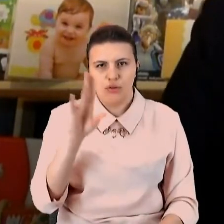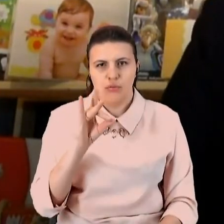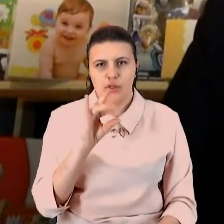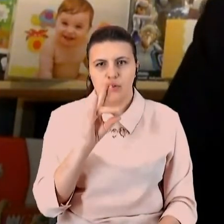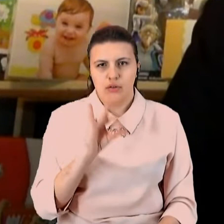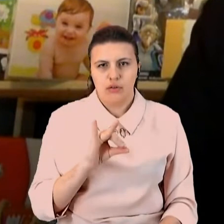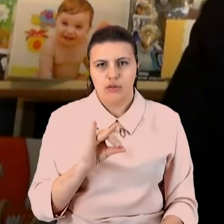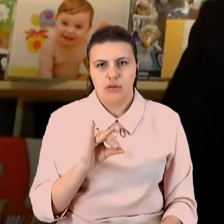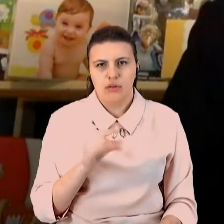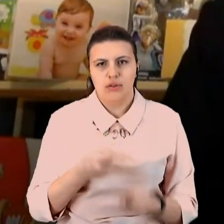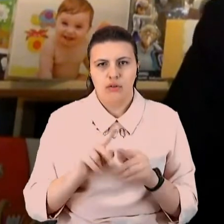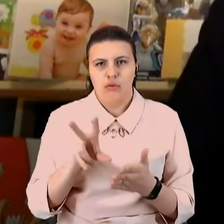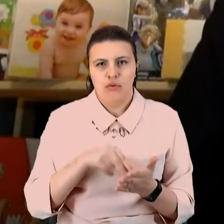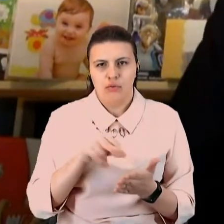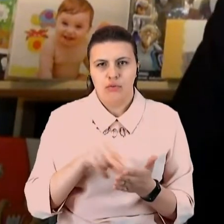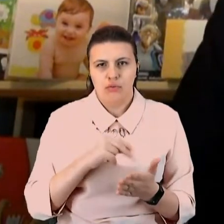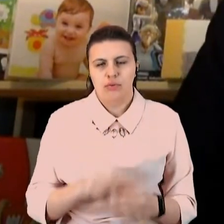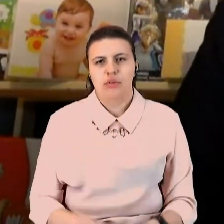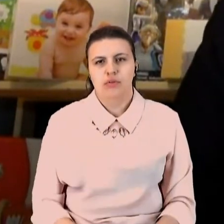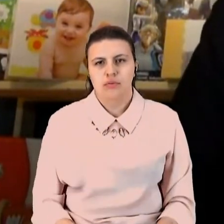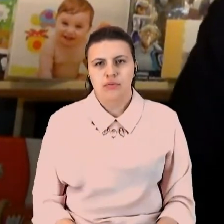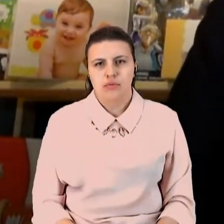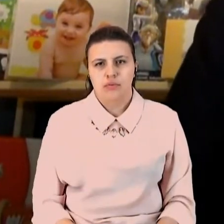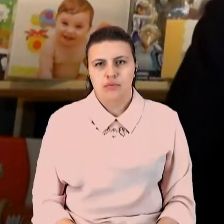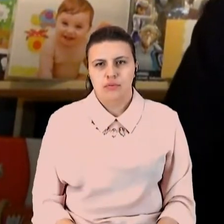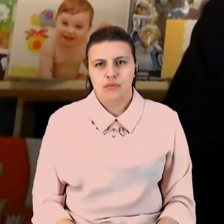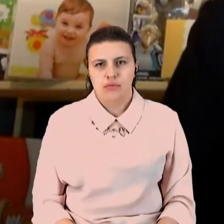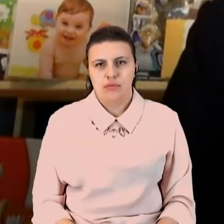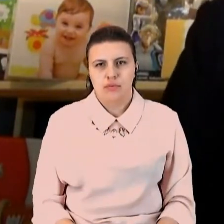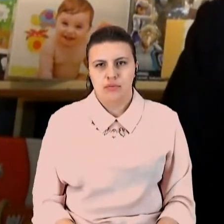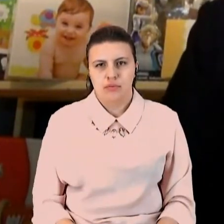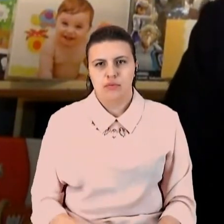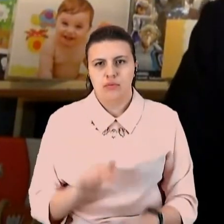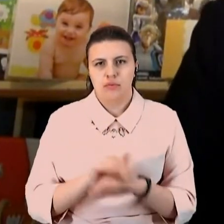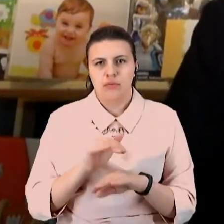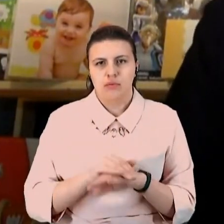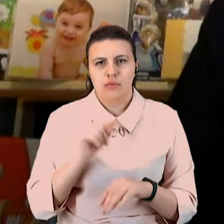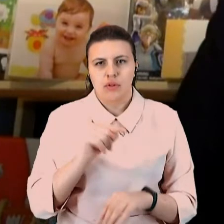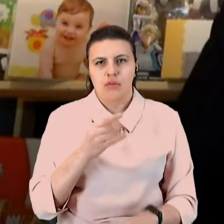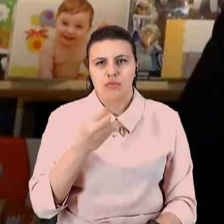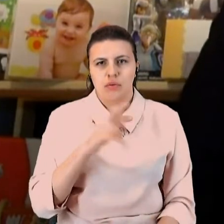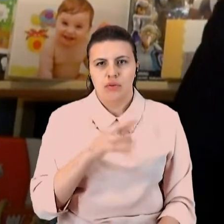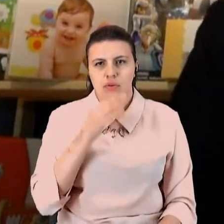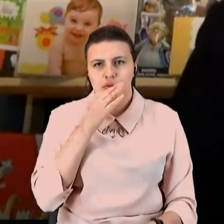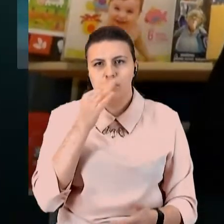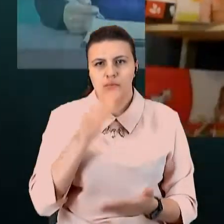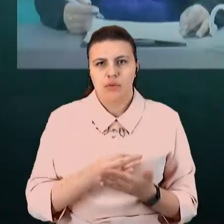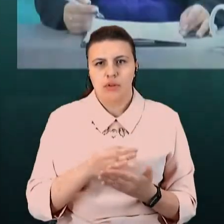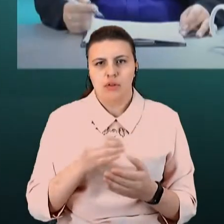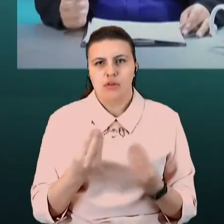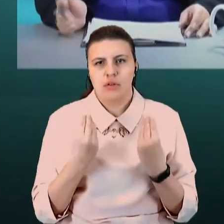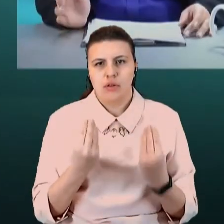знайдете на тих компаній, то фактично ту компанію є відповідальність за іграшність даної інформації.